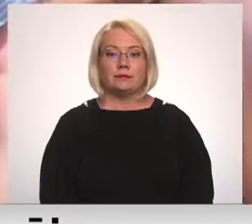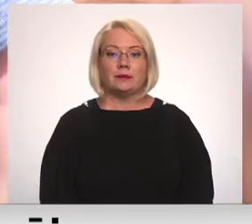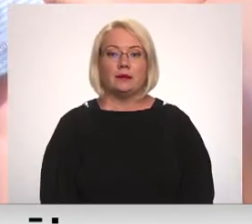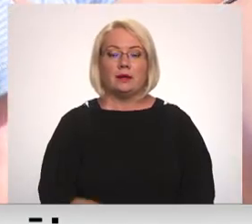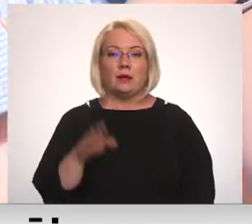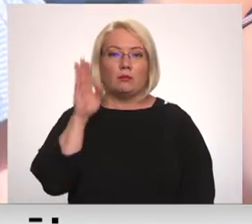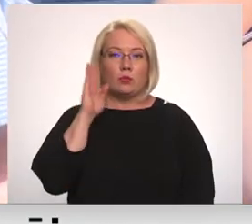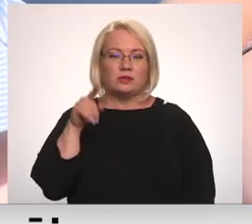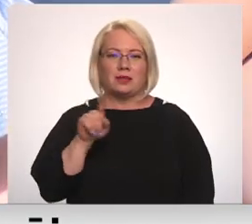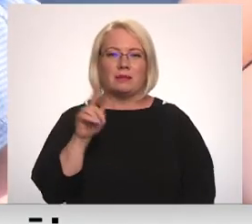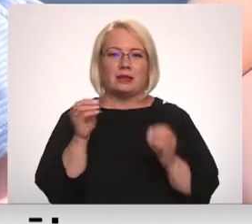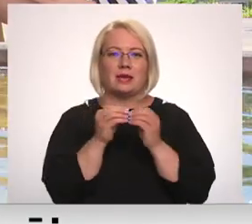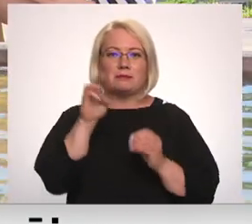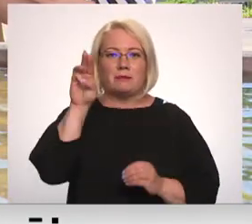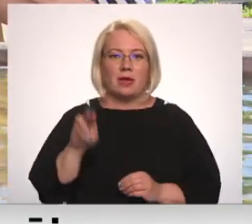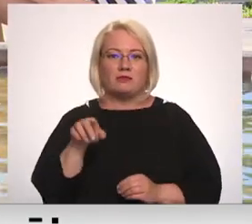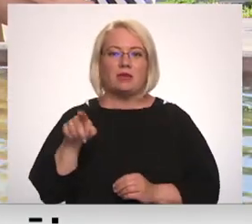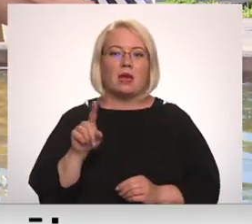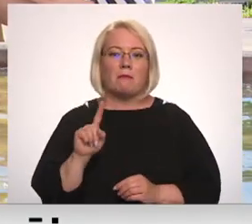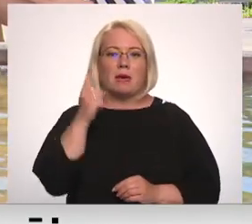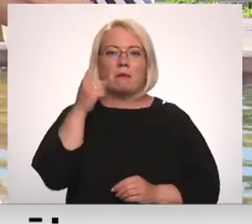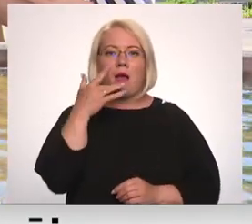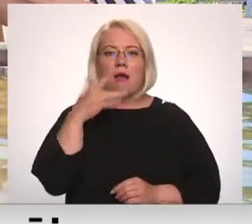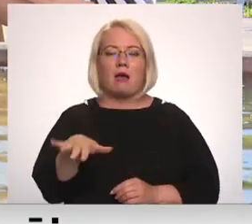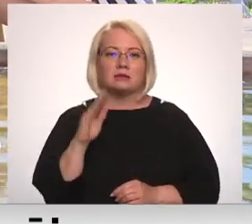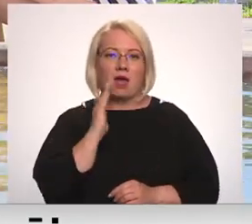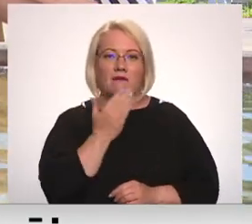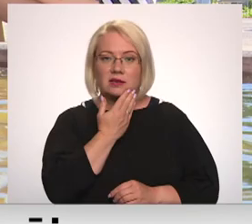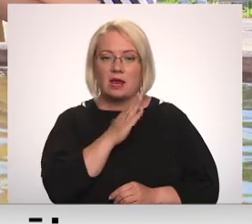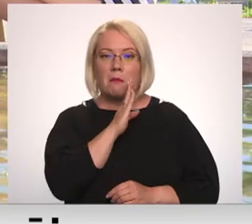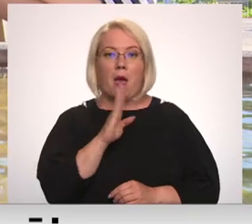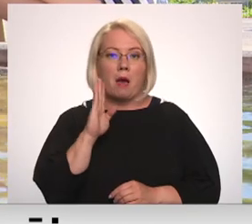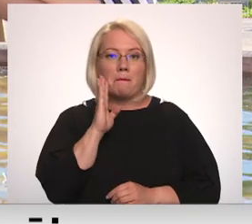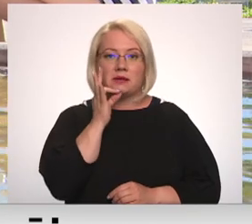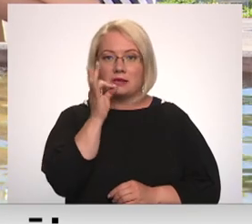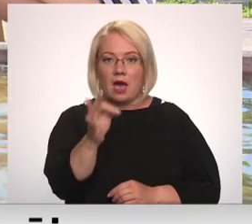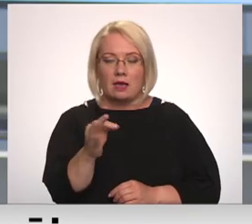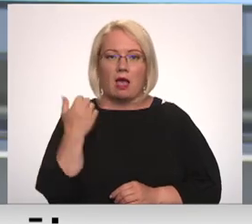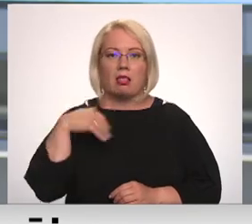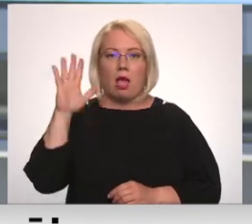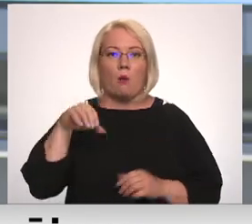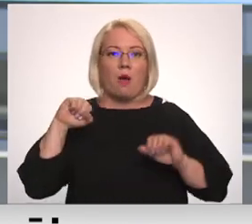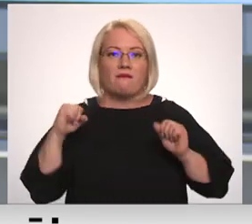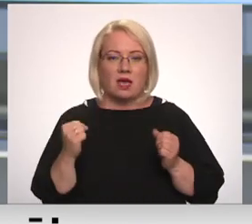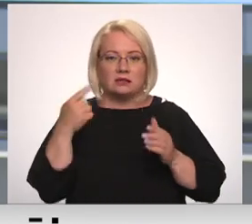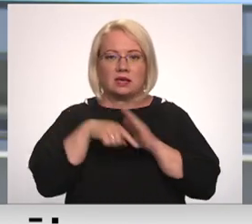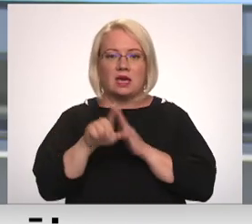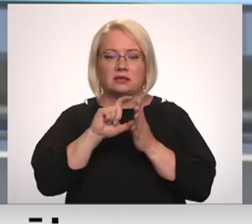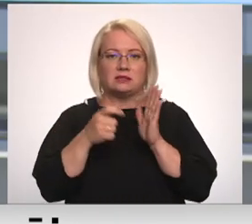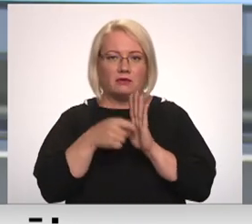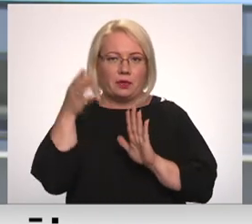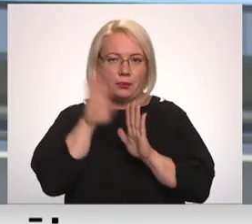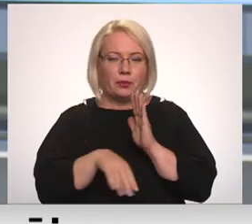Danīlam ir desmit mēneši un šī ir viņa pirmā karstā vasara. Mama Jūlija saka, ka laukā esot vēsāks nekā dzīvoklī, kur